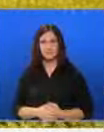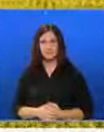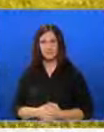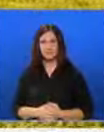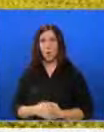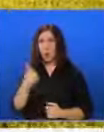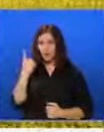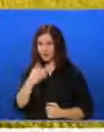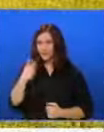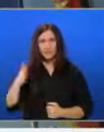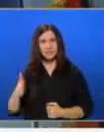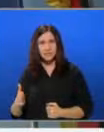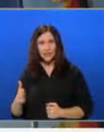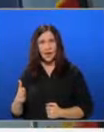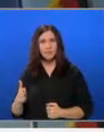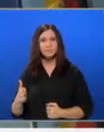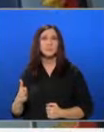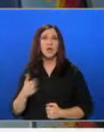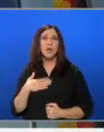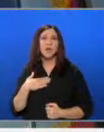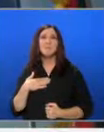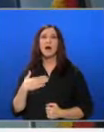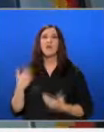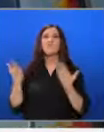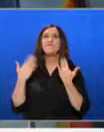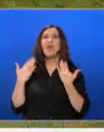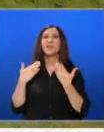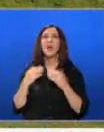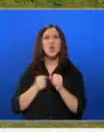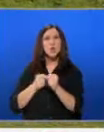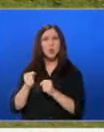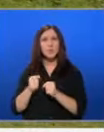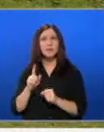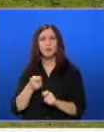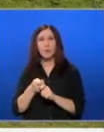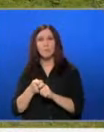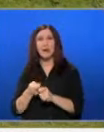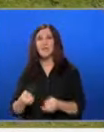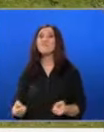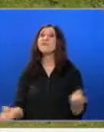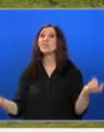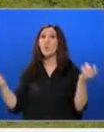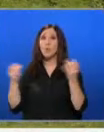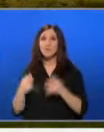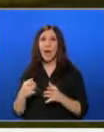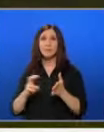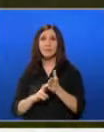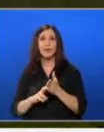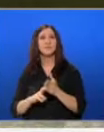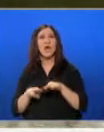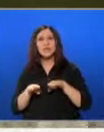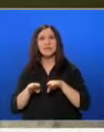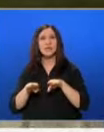От едната страна се извисяват вятърните турбини, които произвеждат възобновяема енергия, в синхрон с целите на